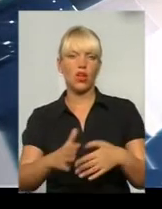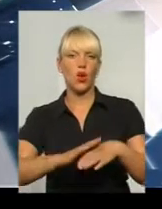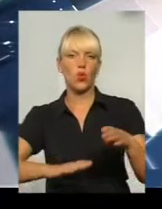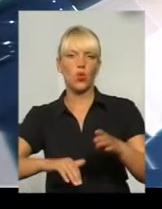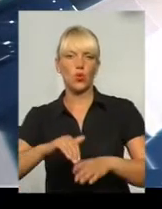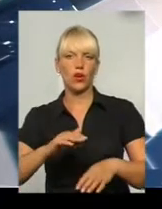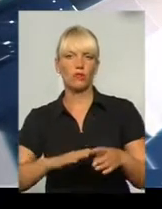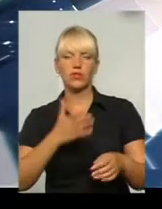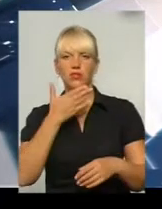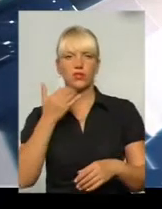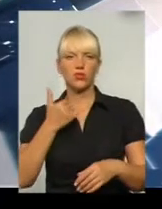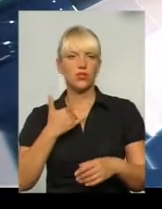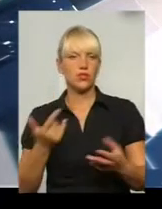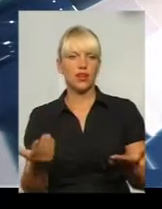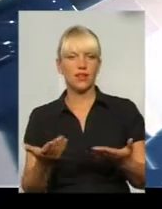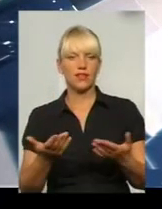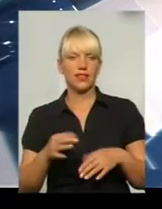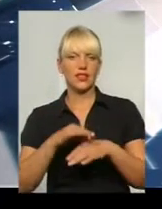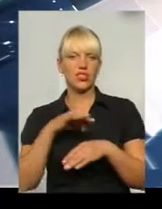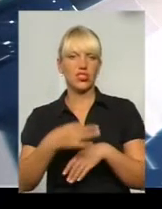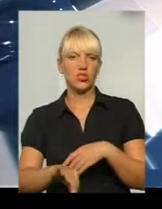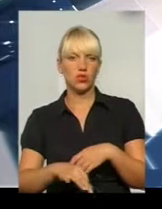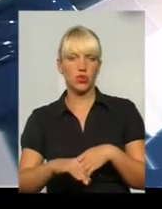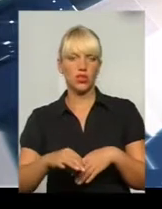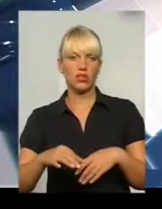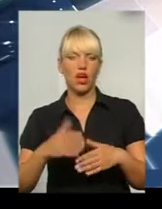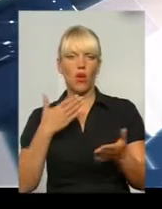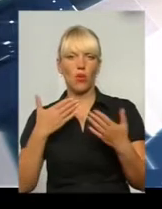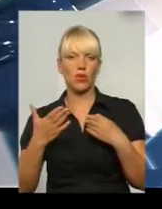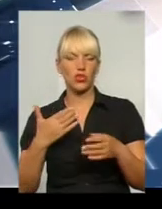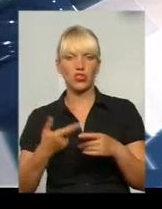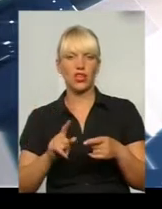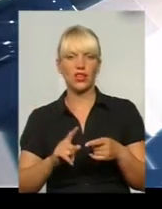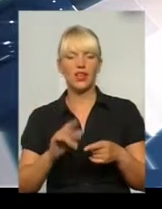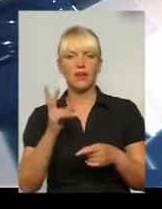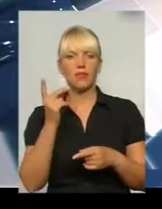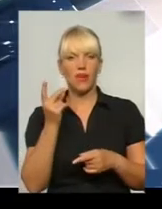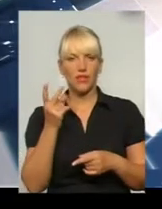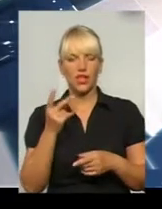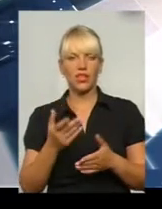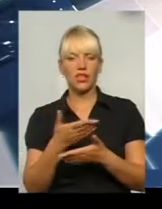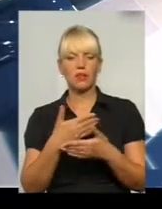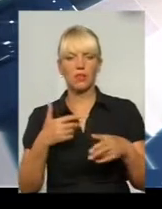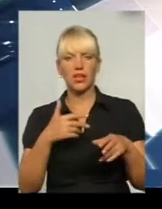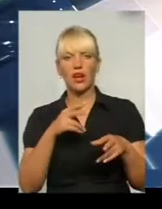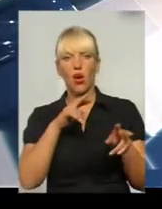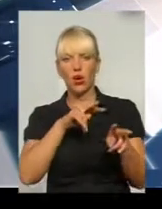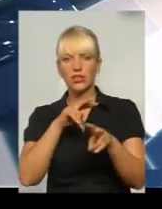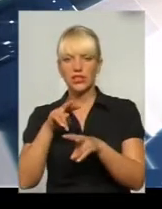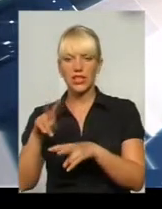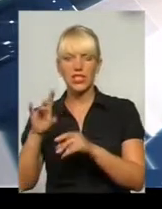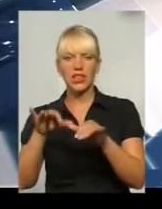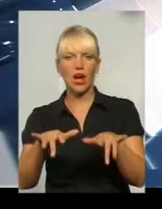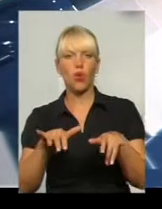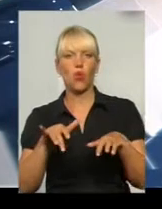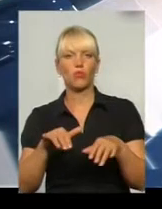немає у нас гістоких областей. Це перше. Во-друге, ми отслежуємо на комп'ютері